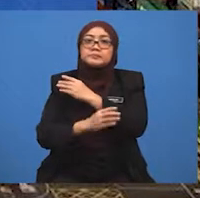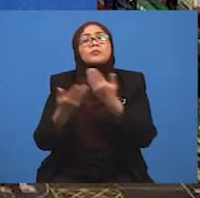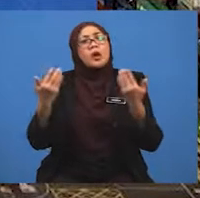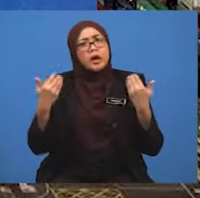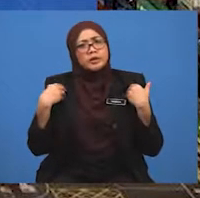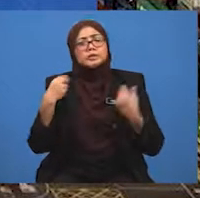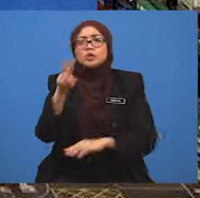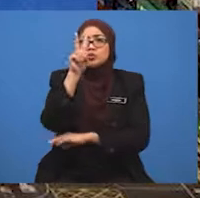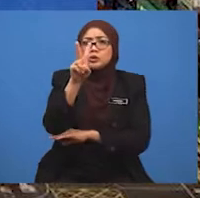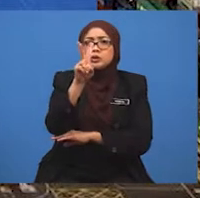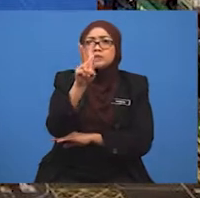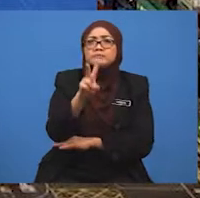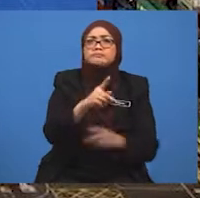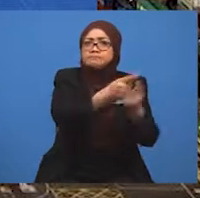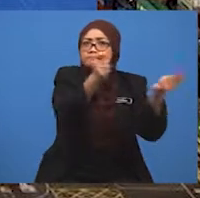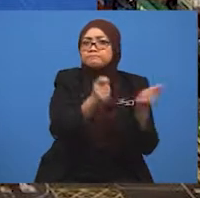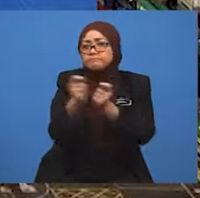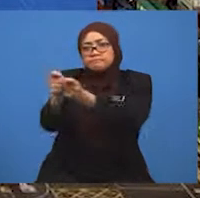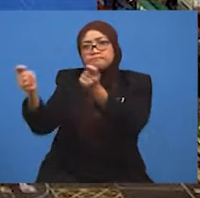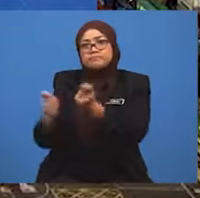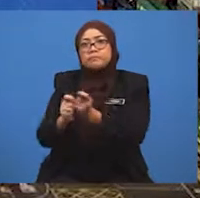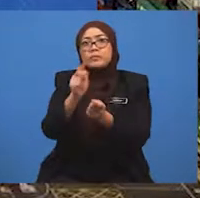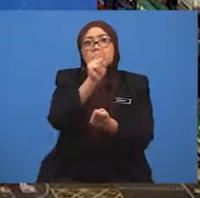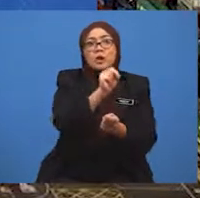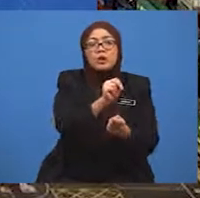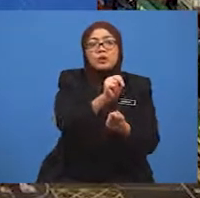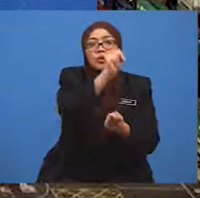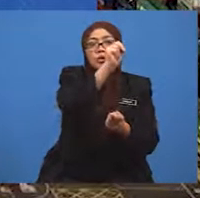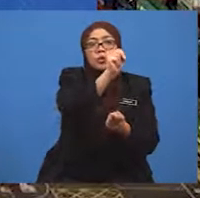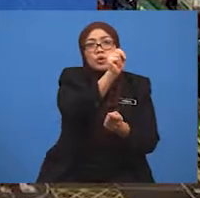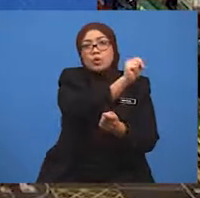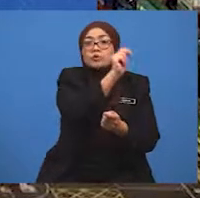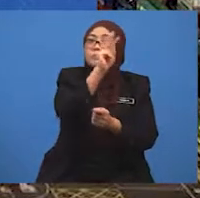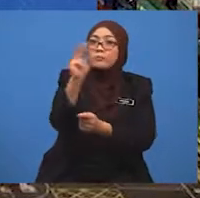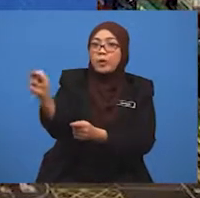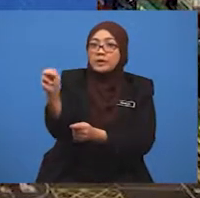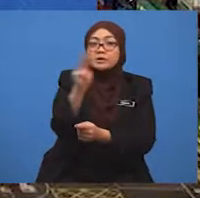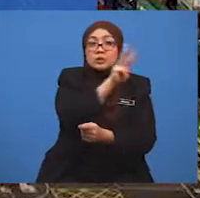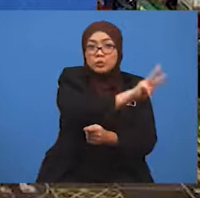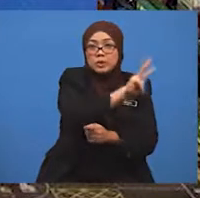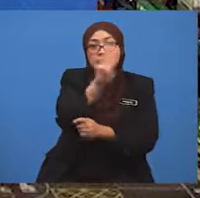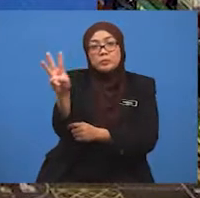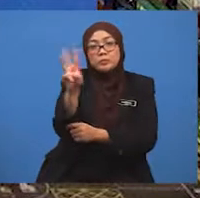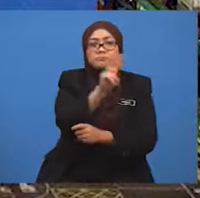dua terminal iaitu North Port dan West Port. Pelabuhan ini terbesar dan